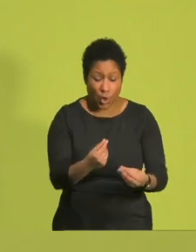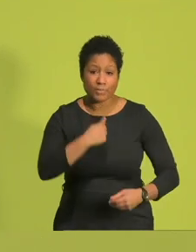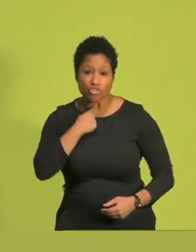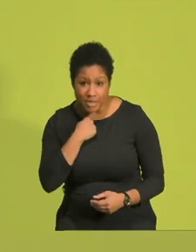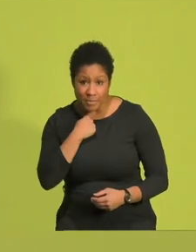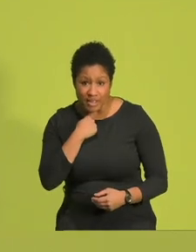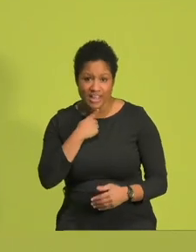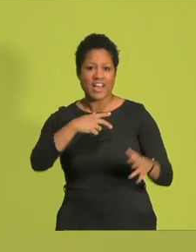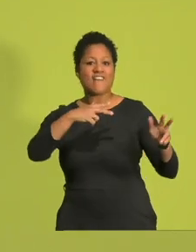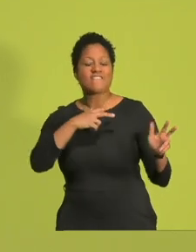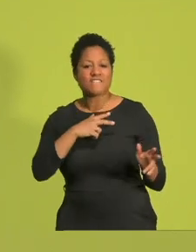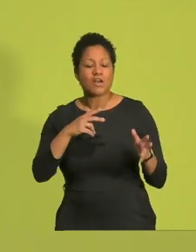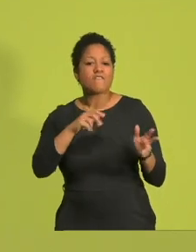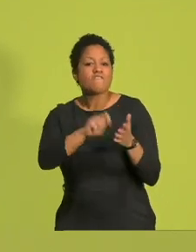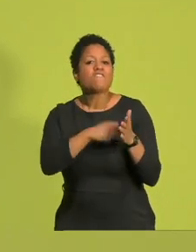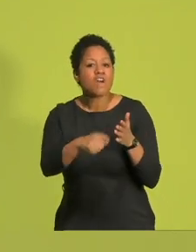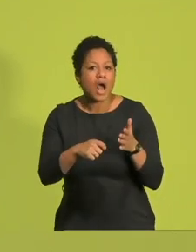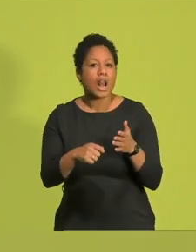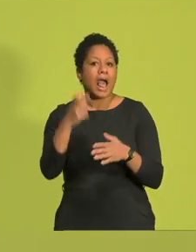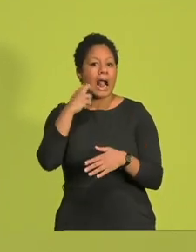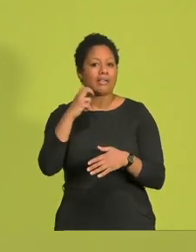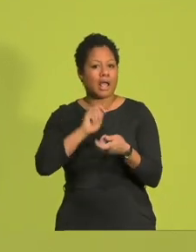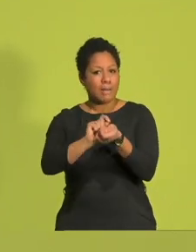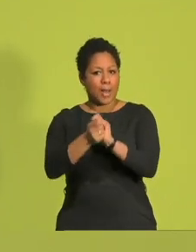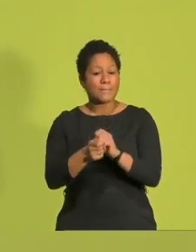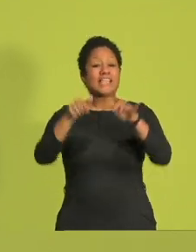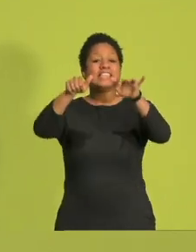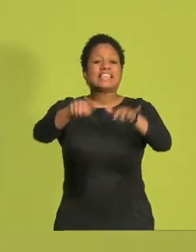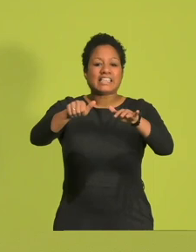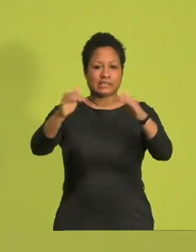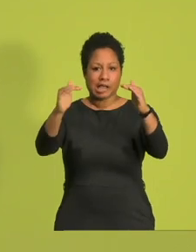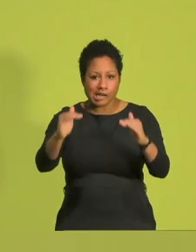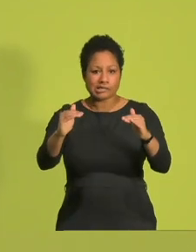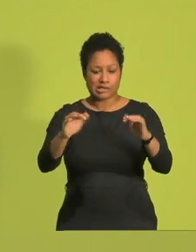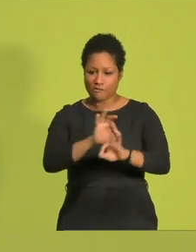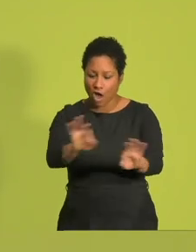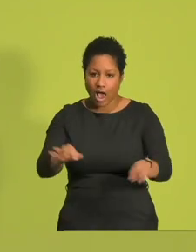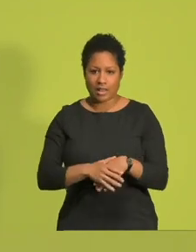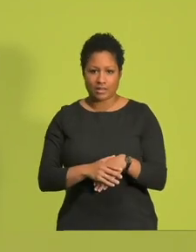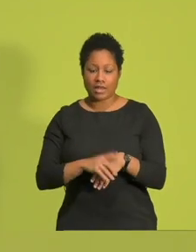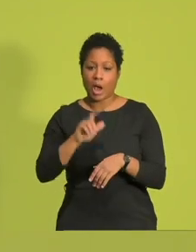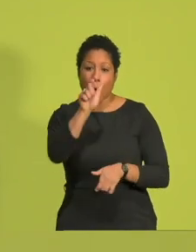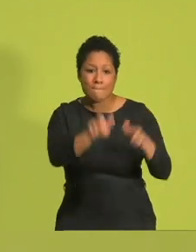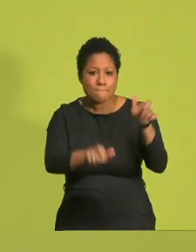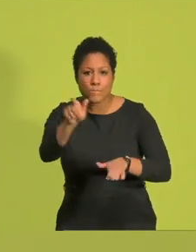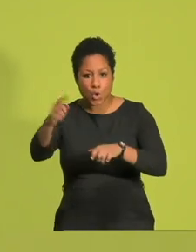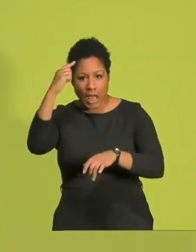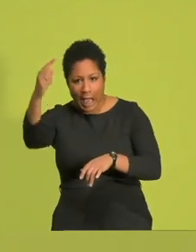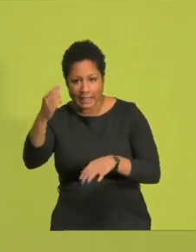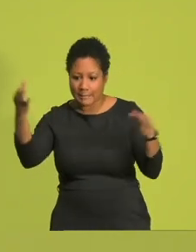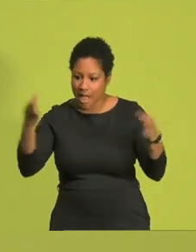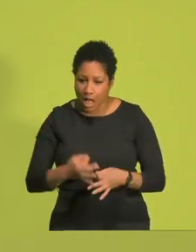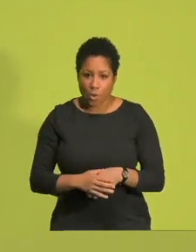Wahlalter 16 einführen. Wir führen Bürgerräte ein. Denn die Antworten, die wir finden werden müssen,